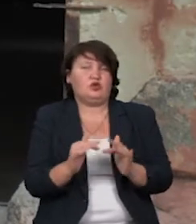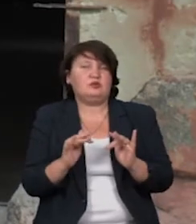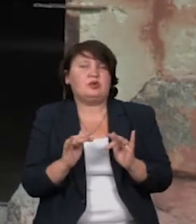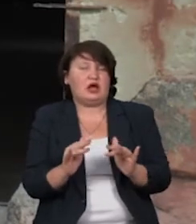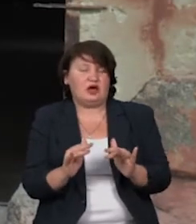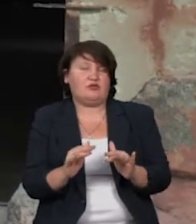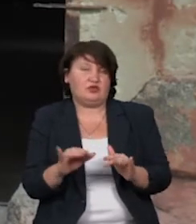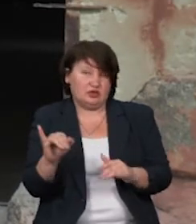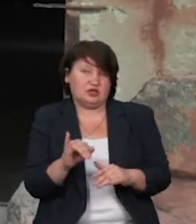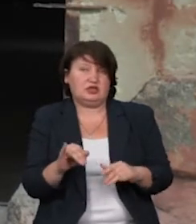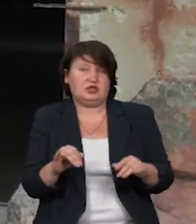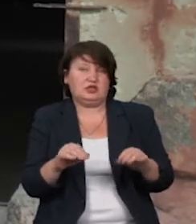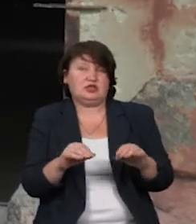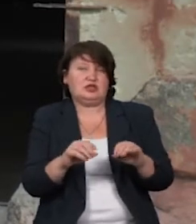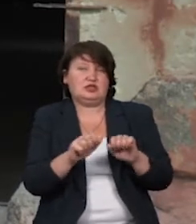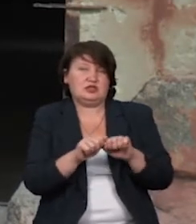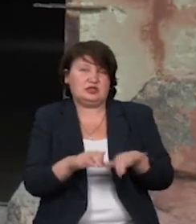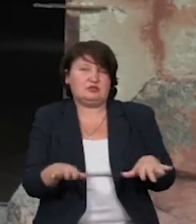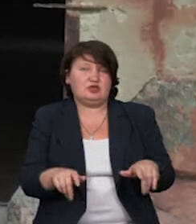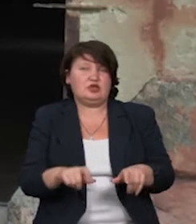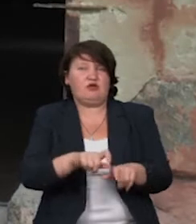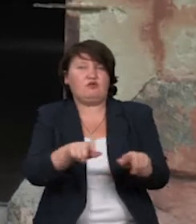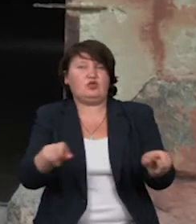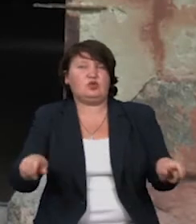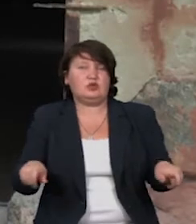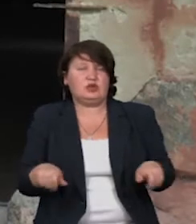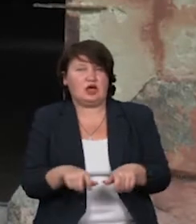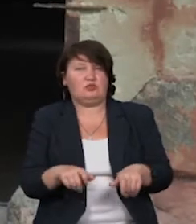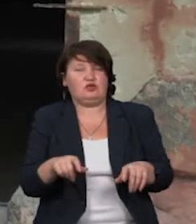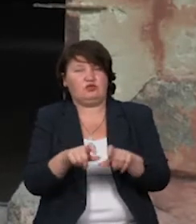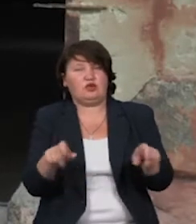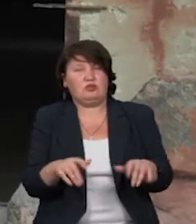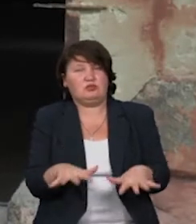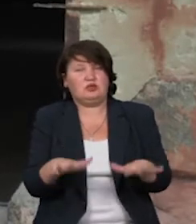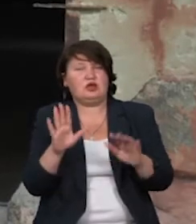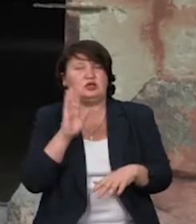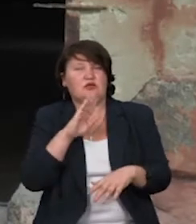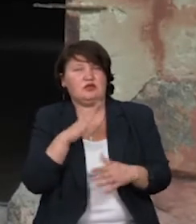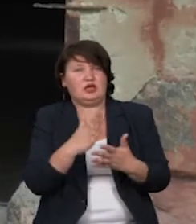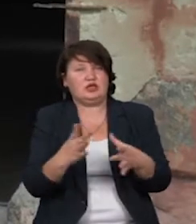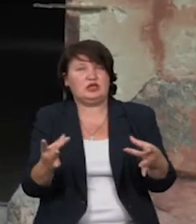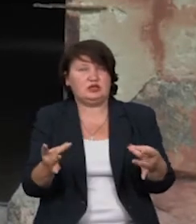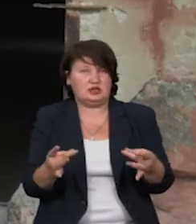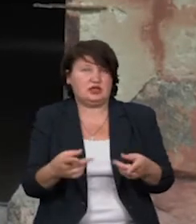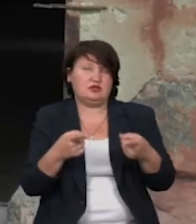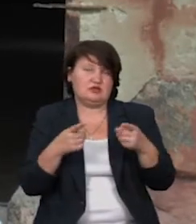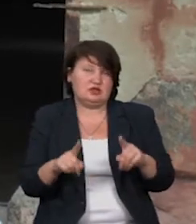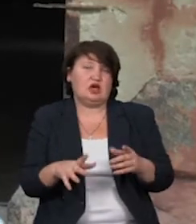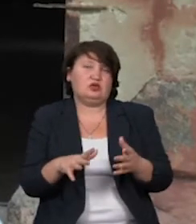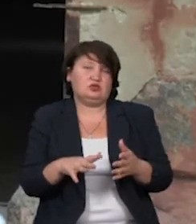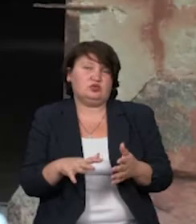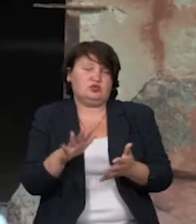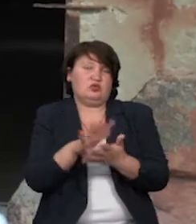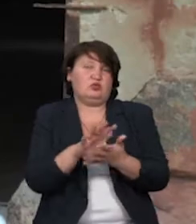сиплеться фундамент, з фундамента піднімається вода, іде сирість. Відповідно, воно порушує всю